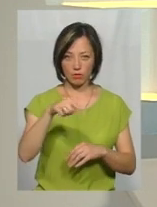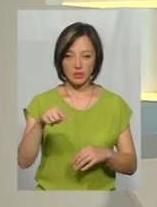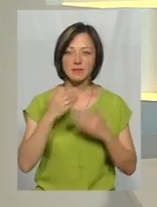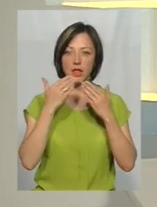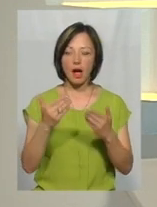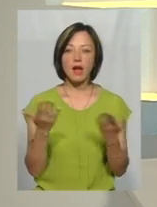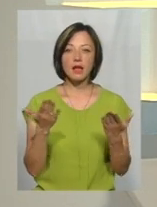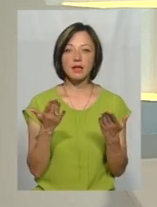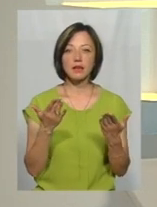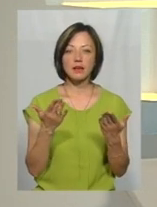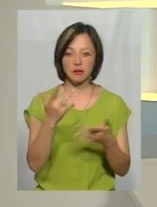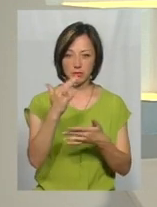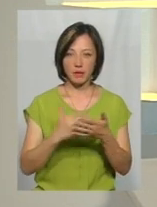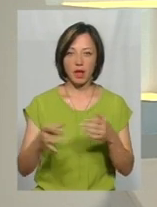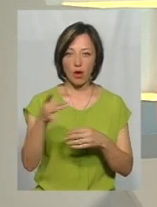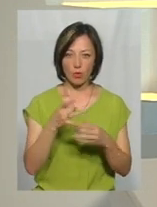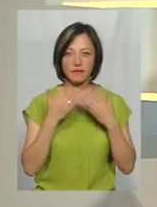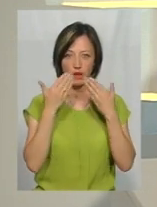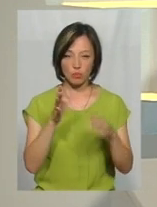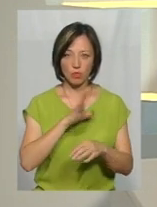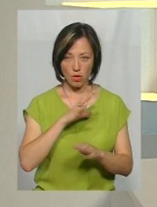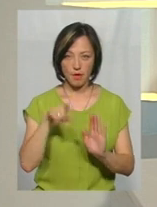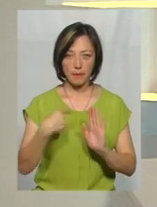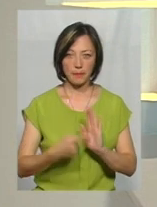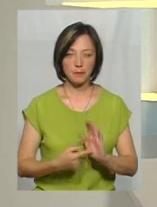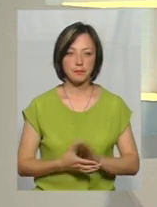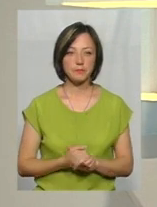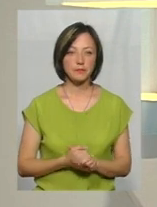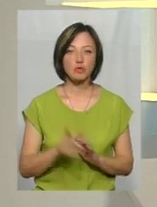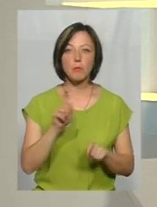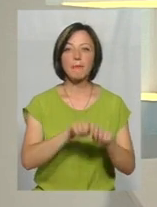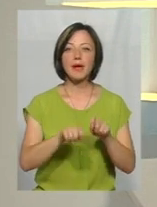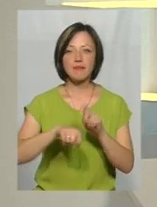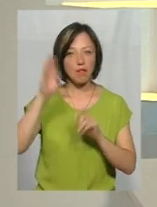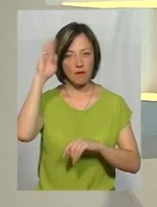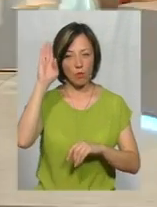а от з якихось перелічених районів, можливо, теж були звернення, щоб перевірили?